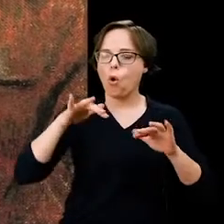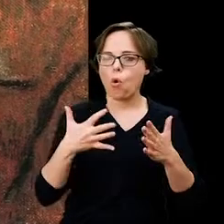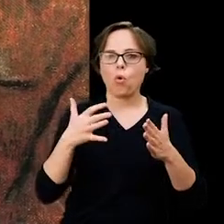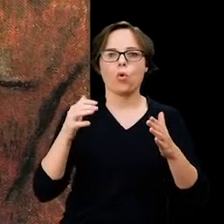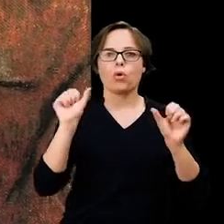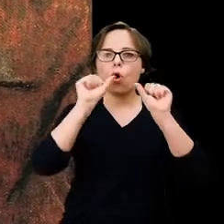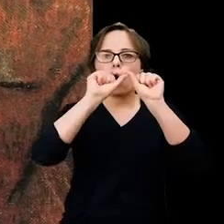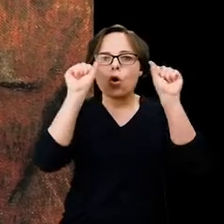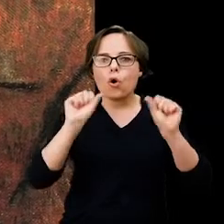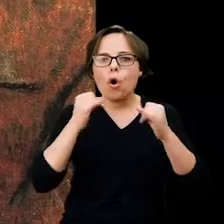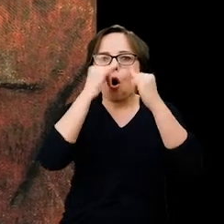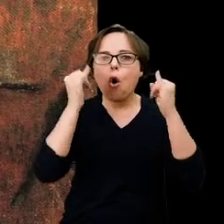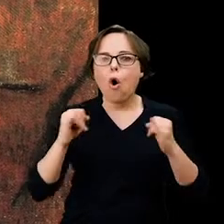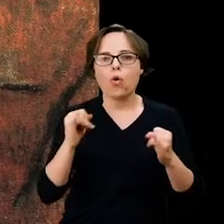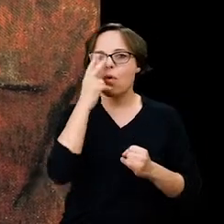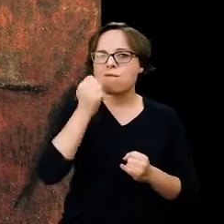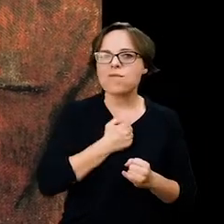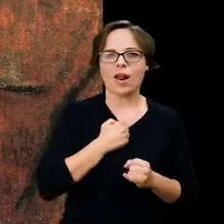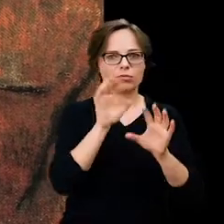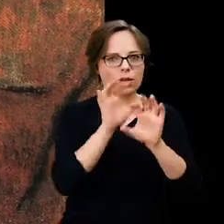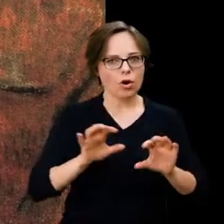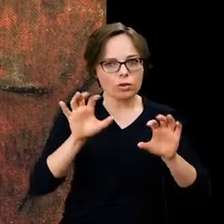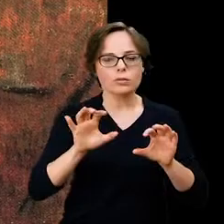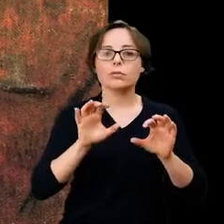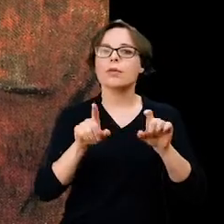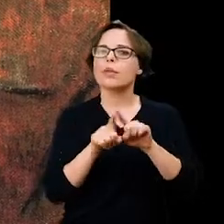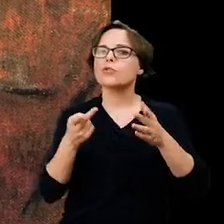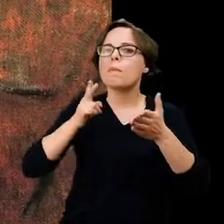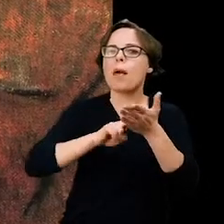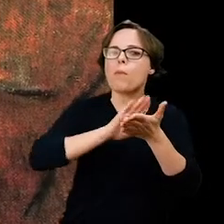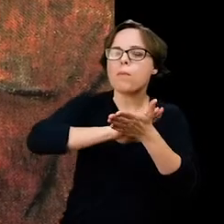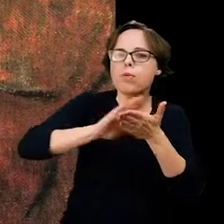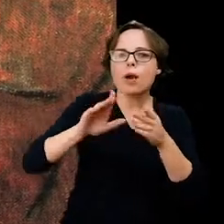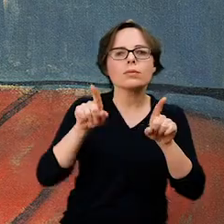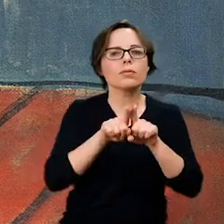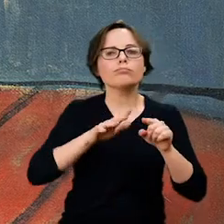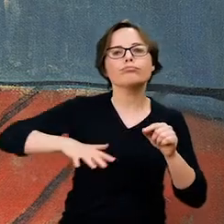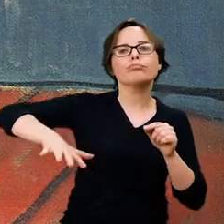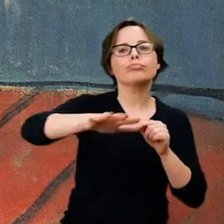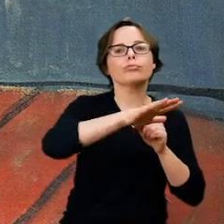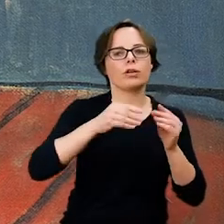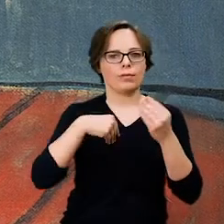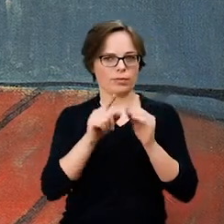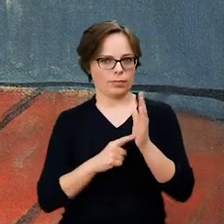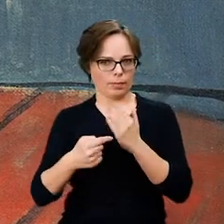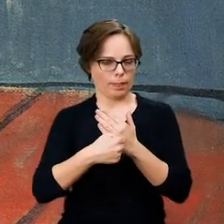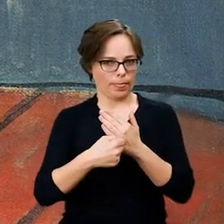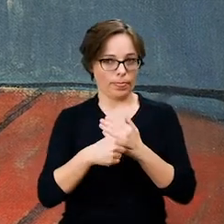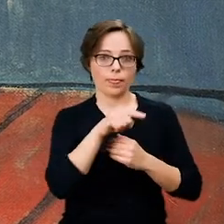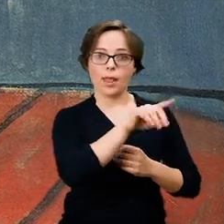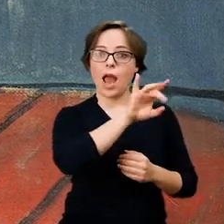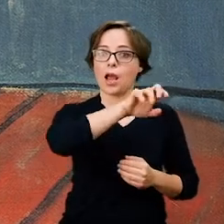dekoracyjny kontur, płaskie plamy, umownie traktowaną przestrzeń. Gauguin i malarze Pontaven,